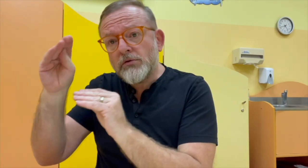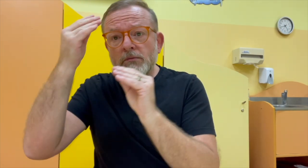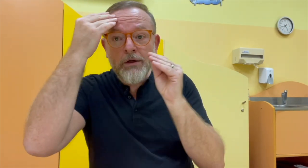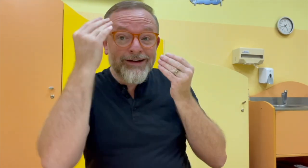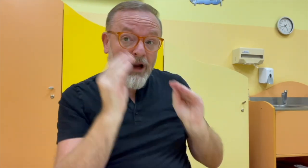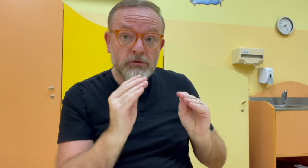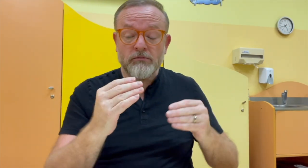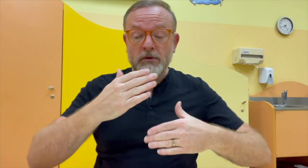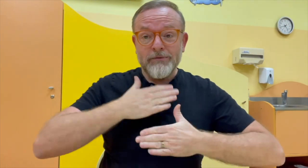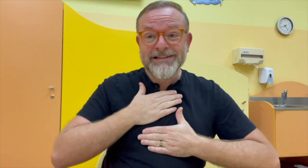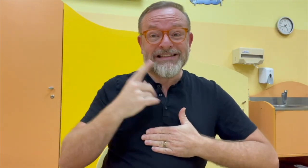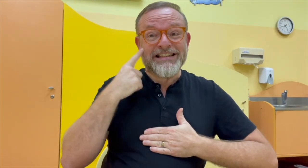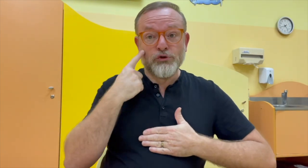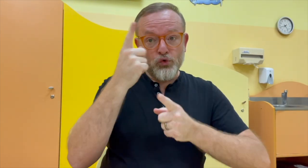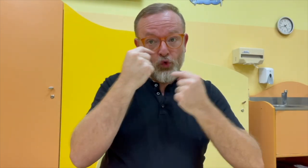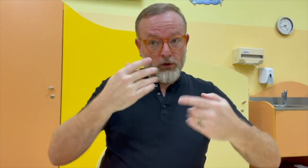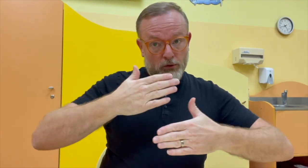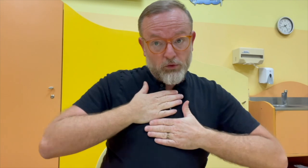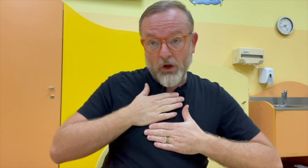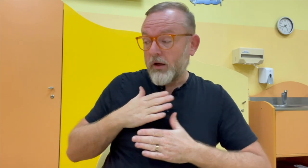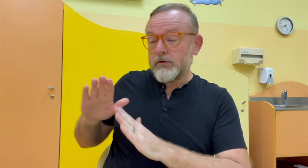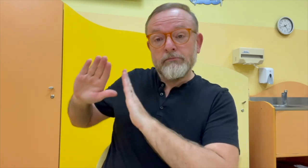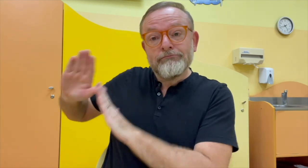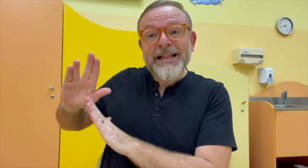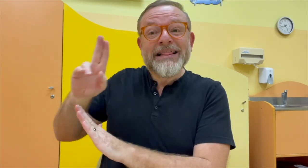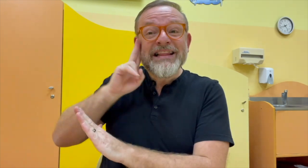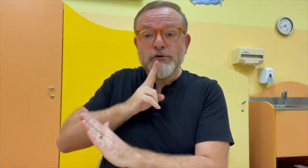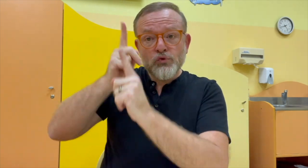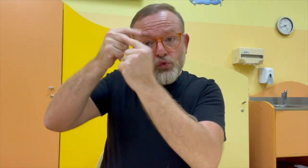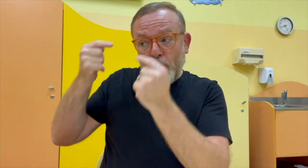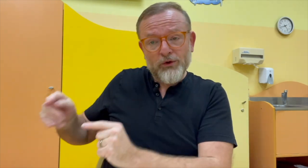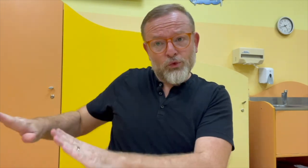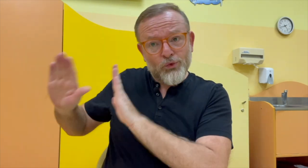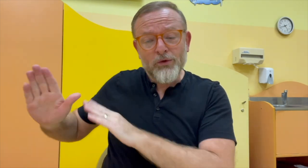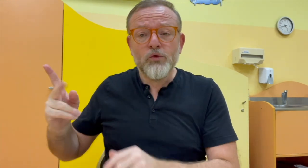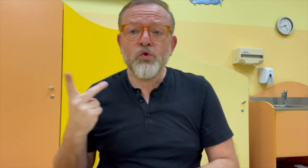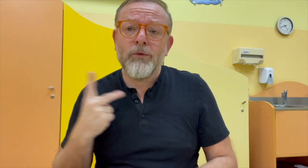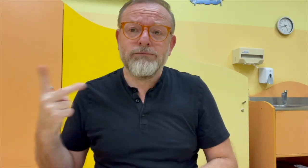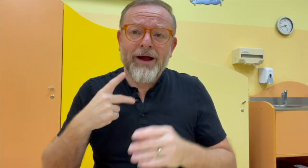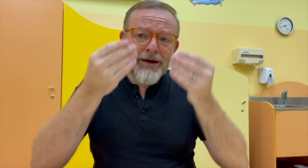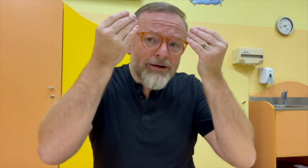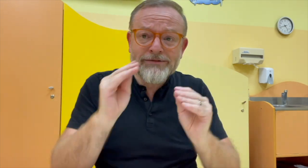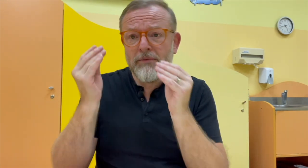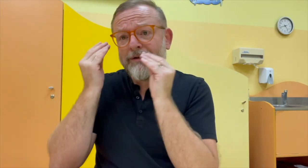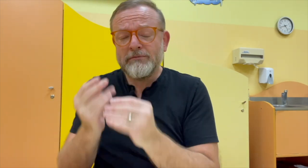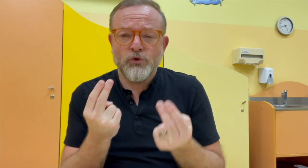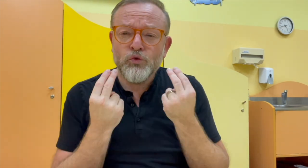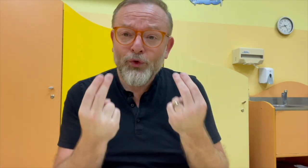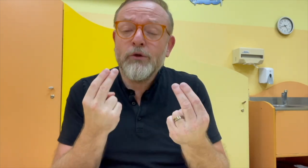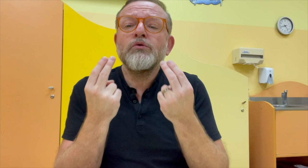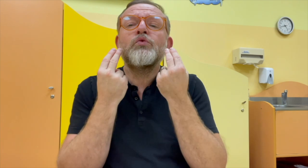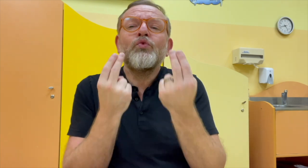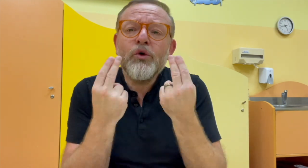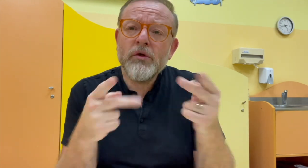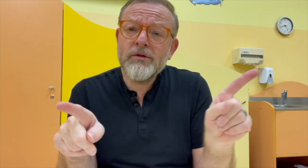důležité vlastně respektovat tyto dvě role. A slyšícího pedagoga i neslyšícího pedagoga. Protože